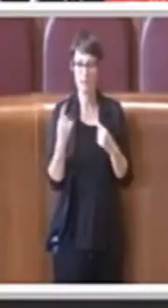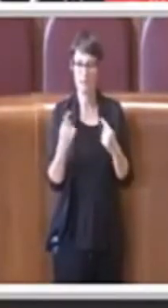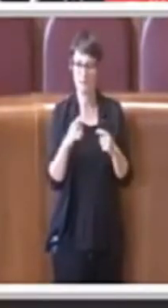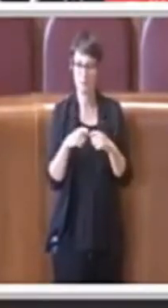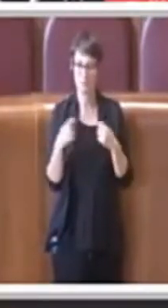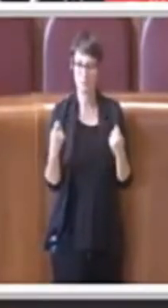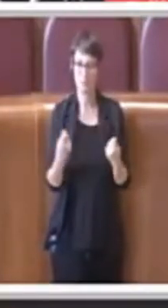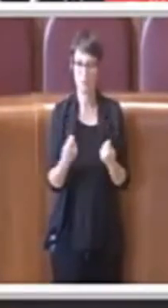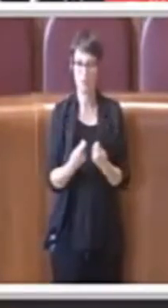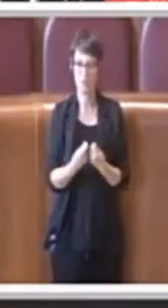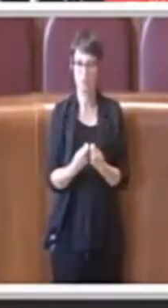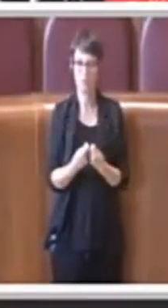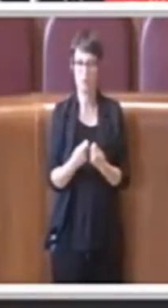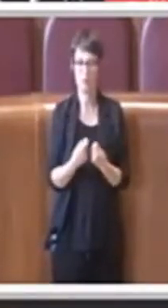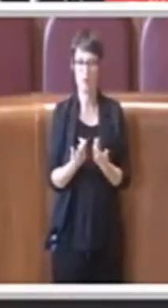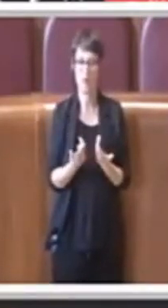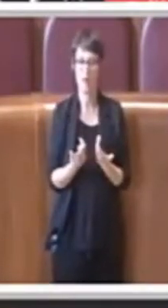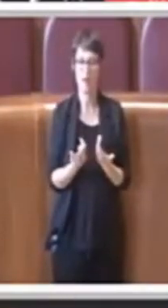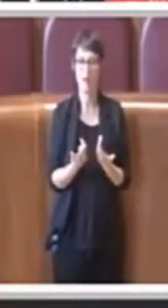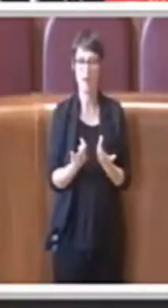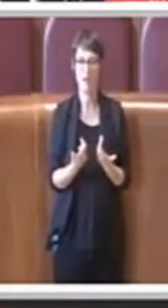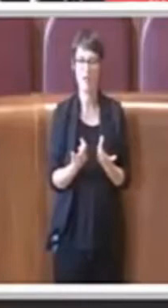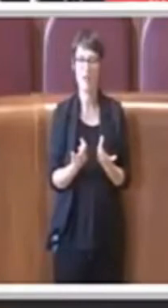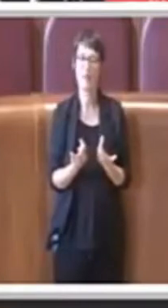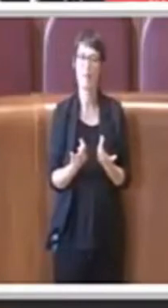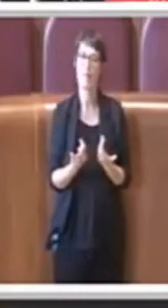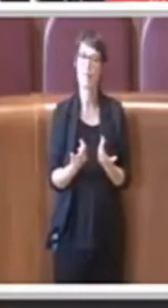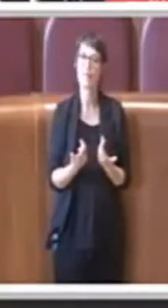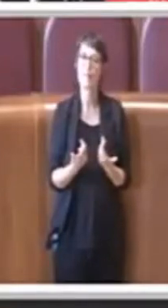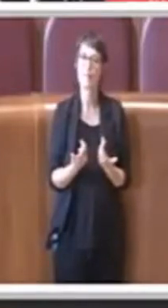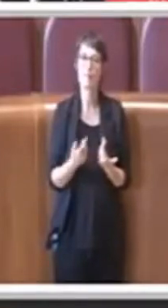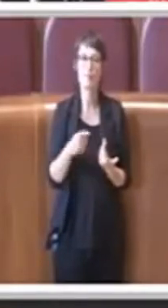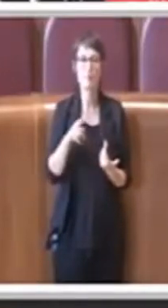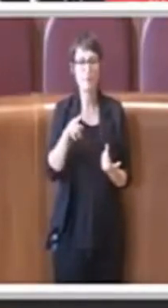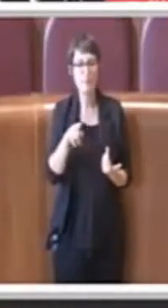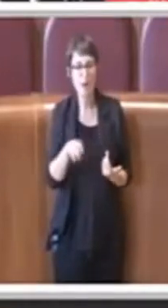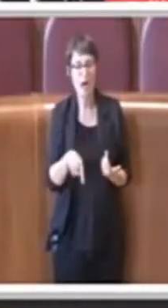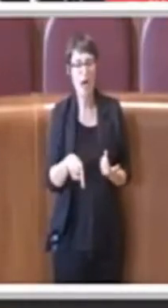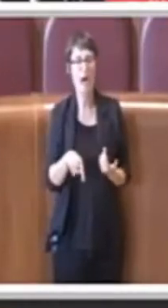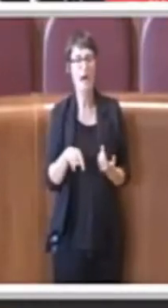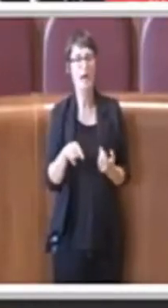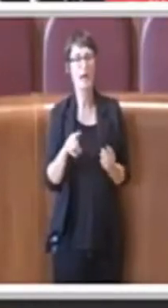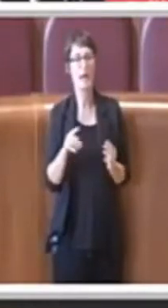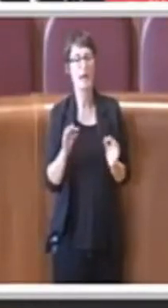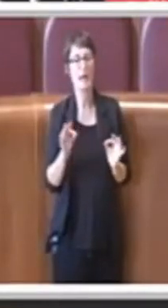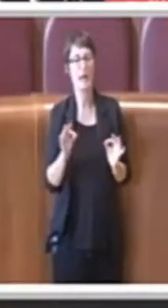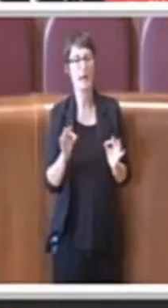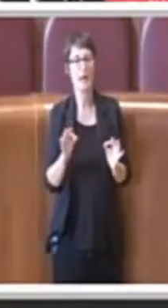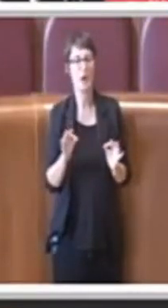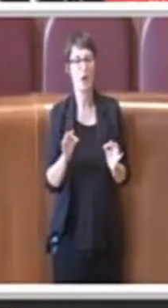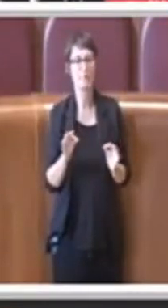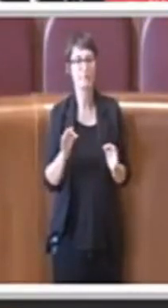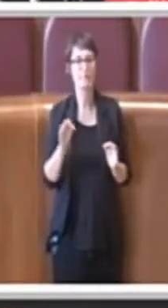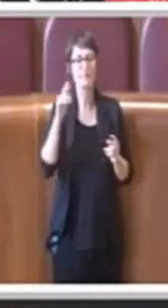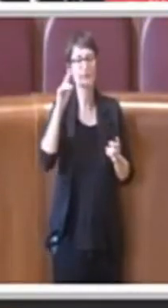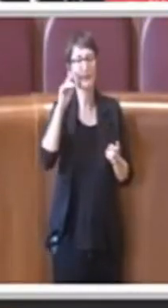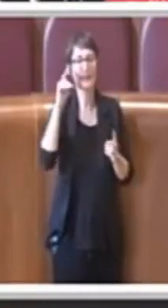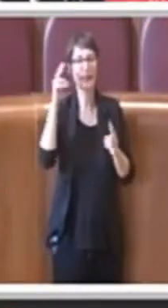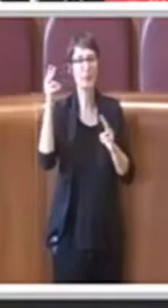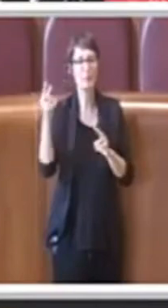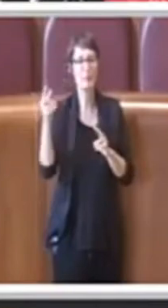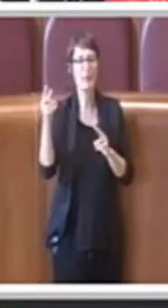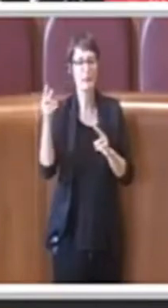dal mio punto di vista quello che sono anche state le interpretazioni date